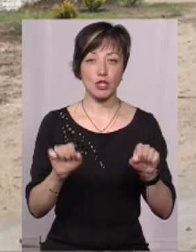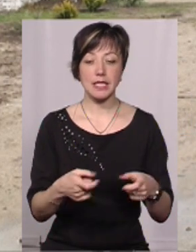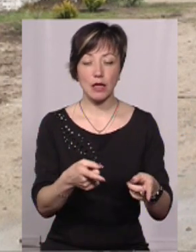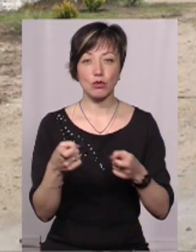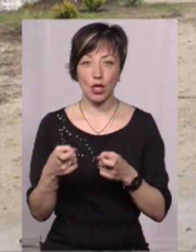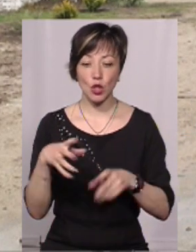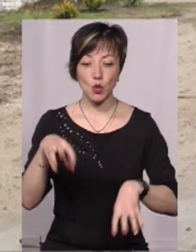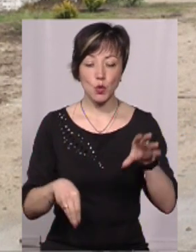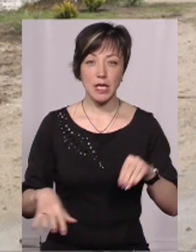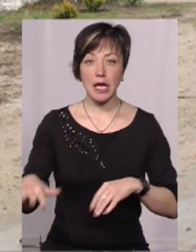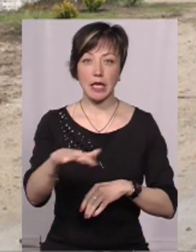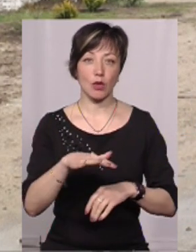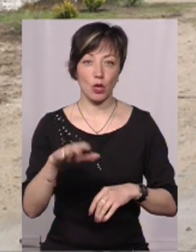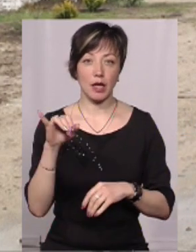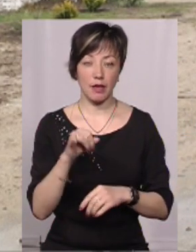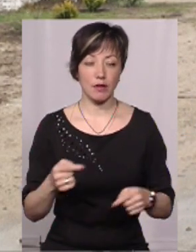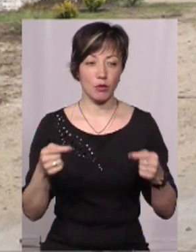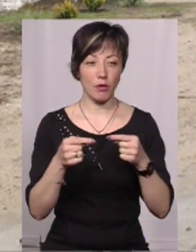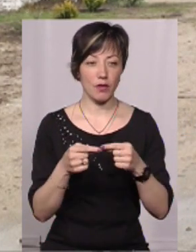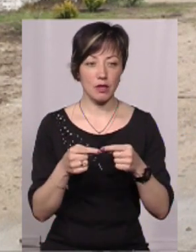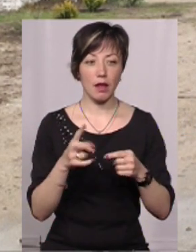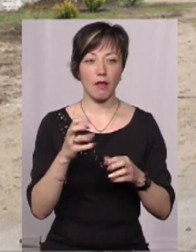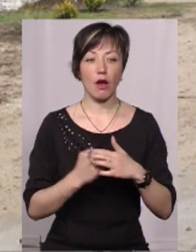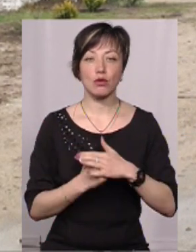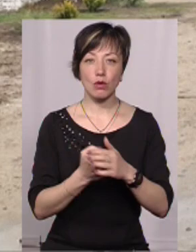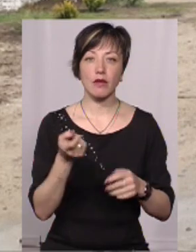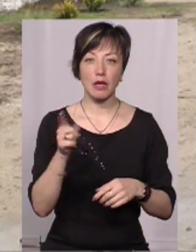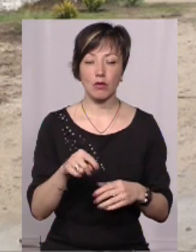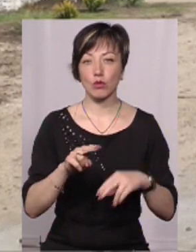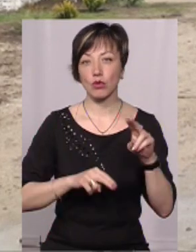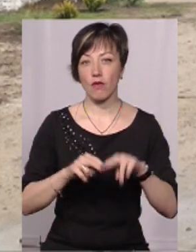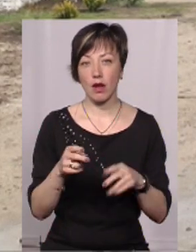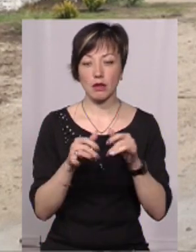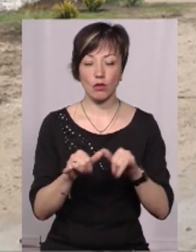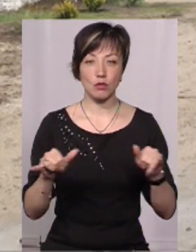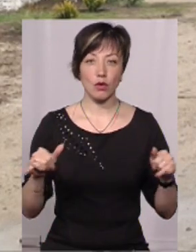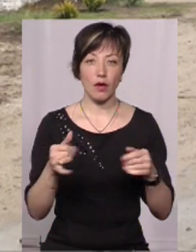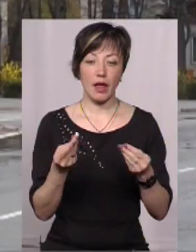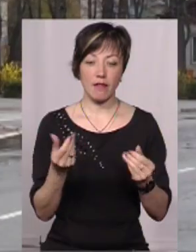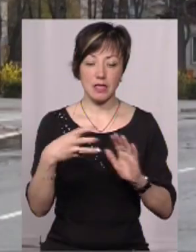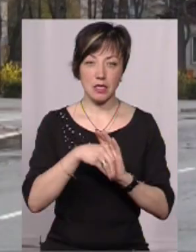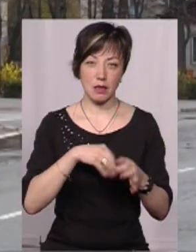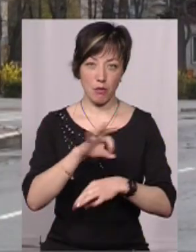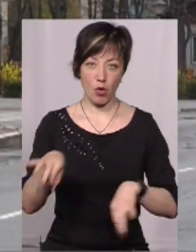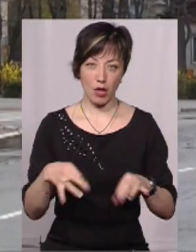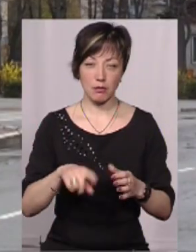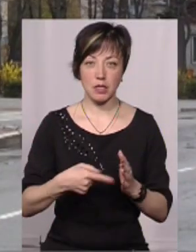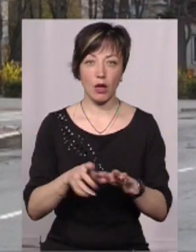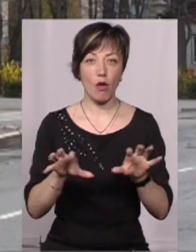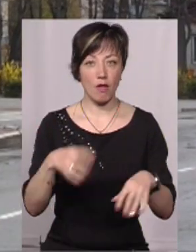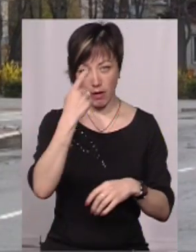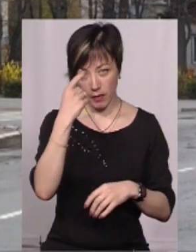залучати сусідні території і, відповідно, на основі їх будувати, розбудовувати інвестиційні проекти. Міський голова